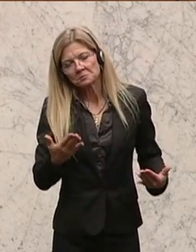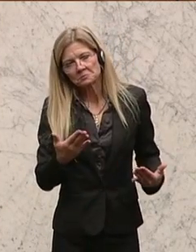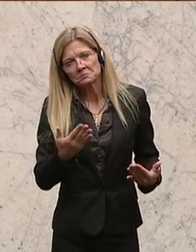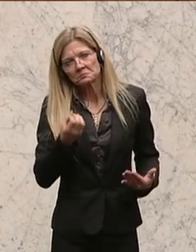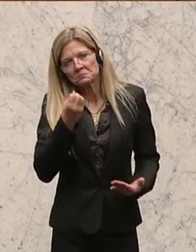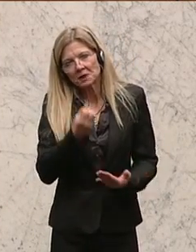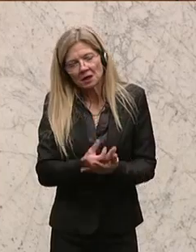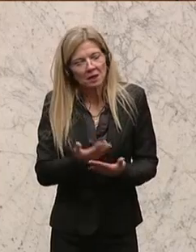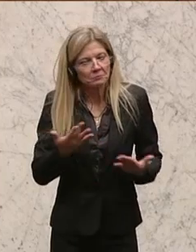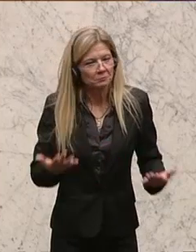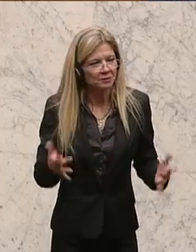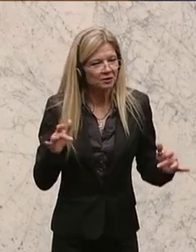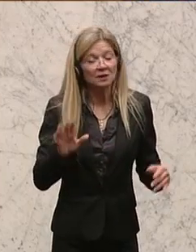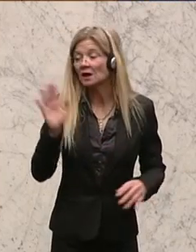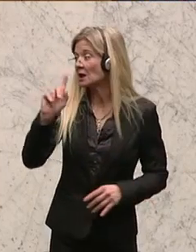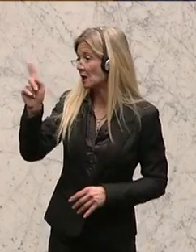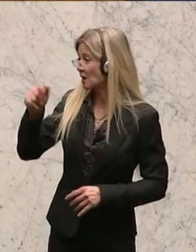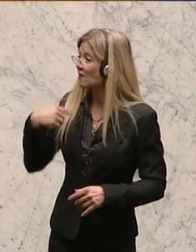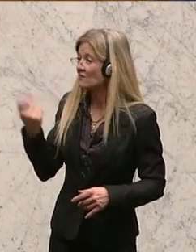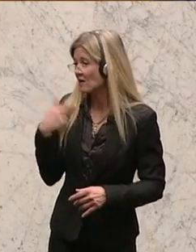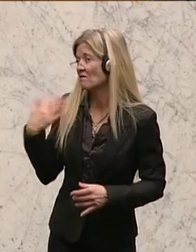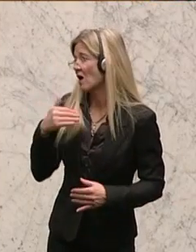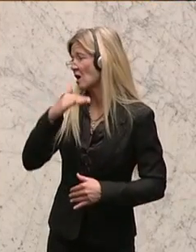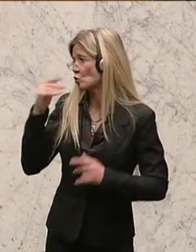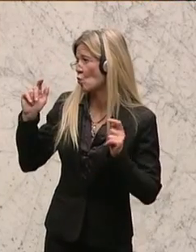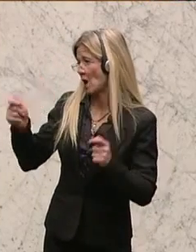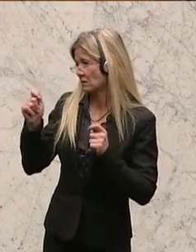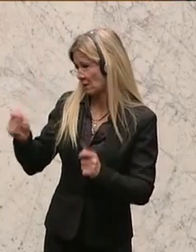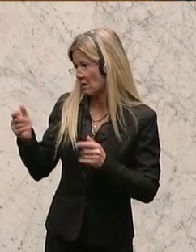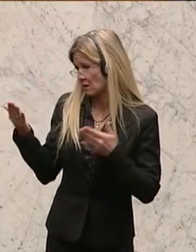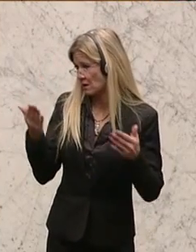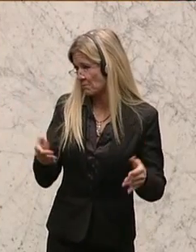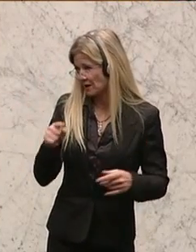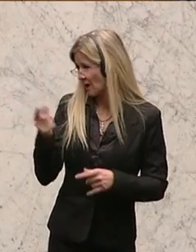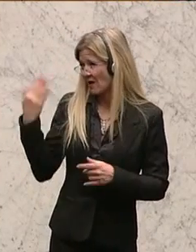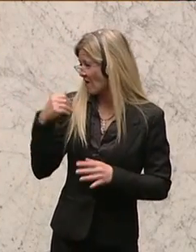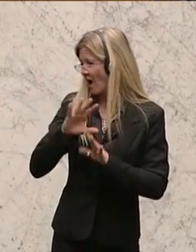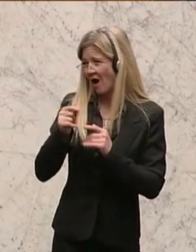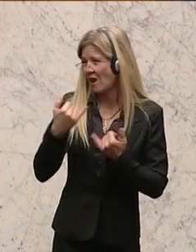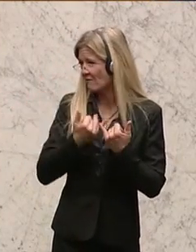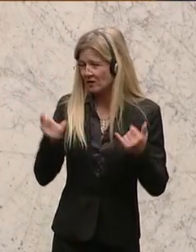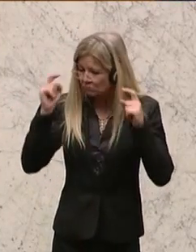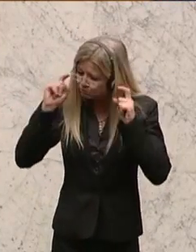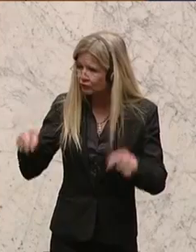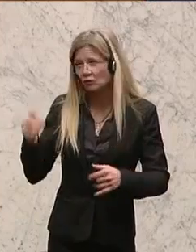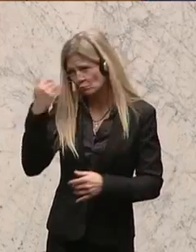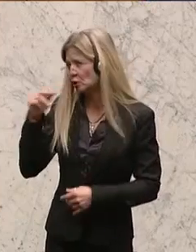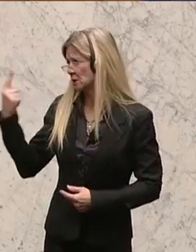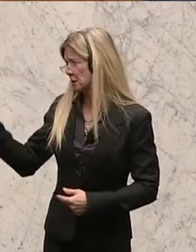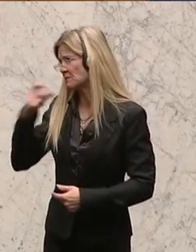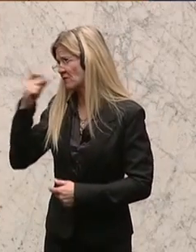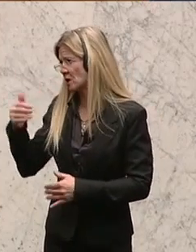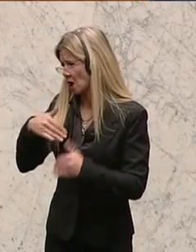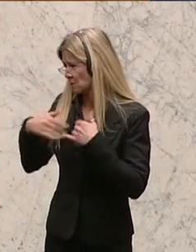Österreich-Konvents genügend Anträge eingebracht, Herr Finanzminister, die sind alle ignoriert worden. Dann schauen Sie sich das einmal an und dann können wir